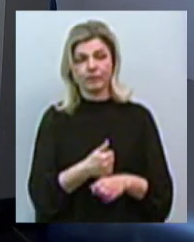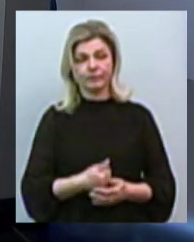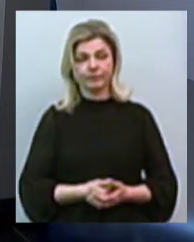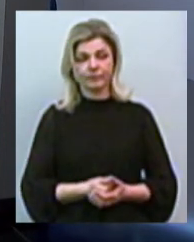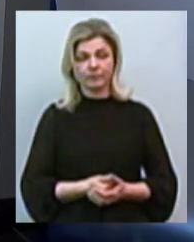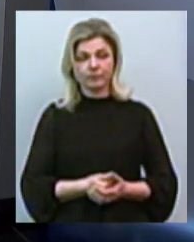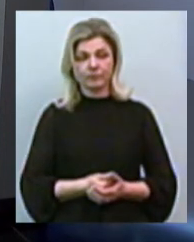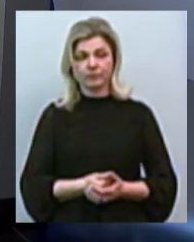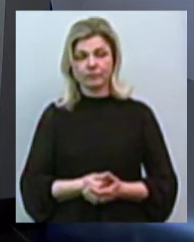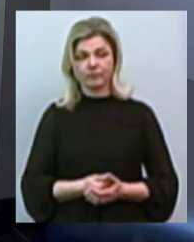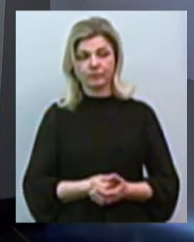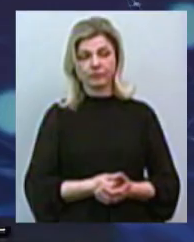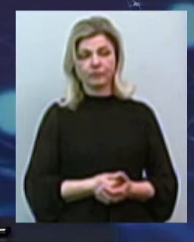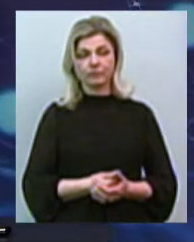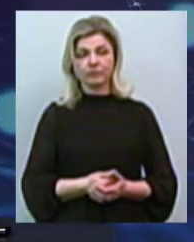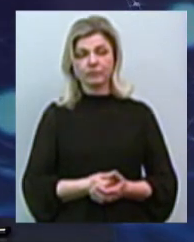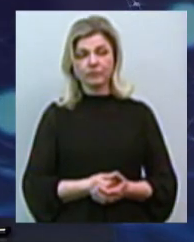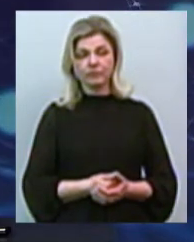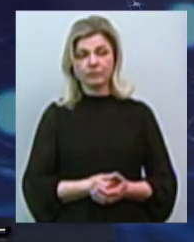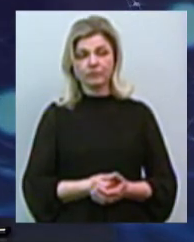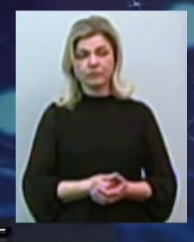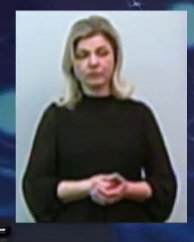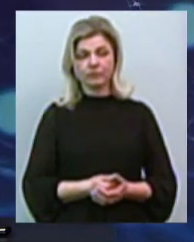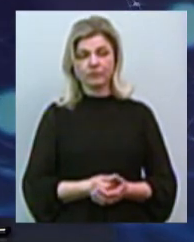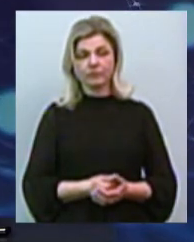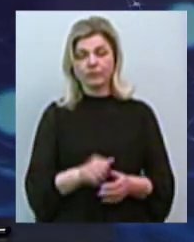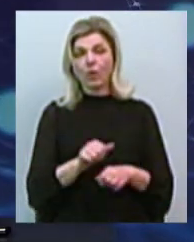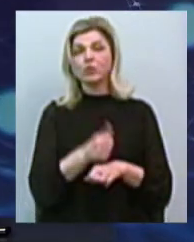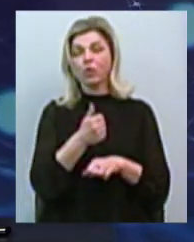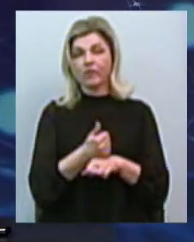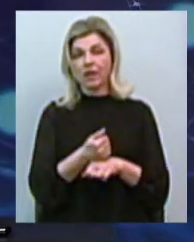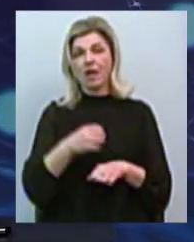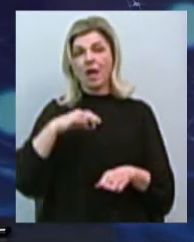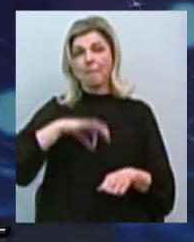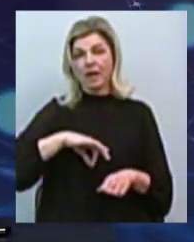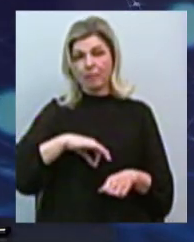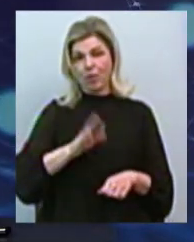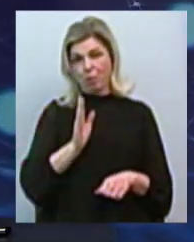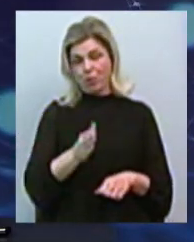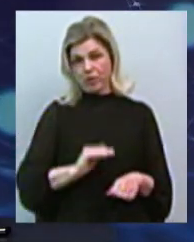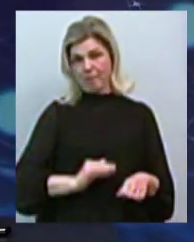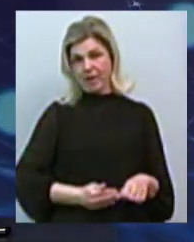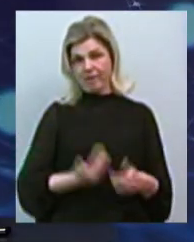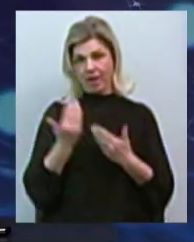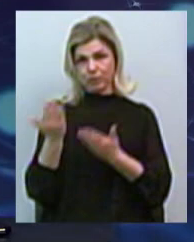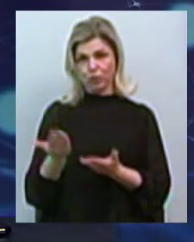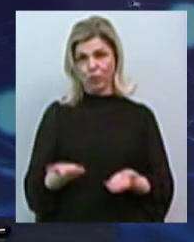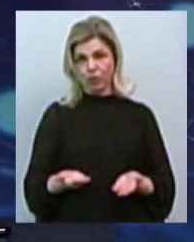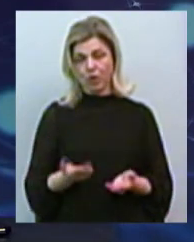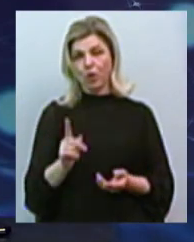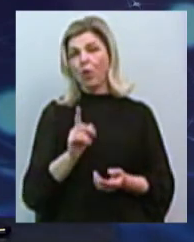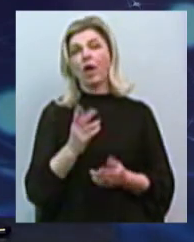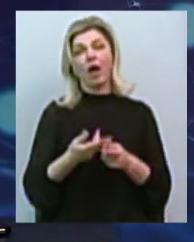комісностійній умовах? Було, так, але основні прибутки будуть йти, ну, приватному інвестору, який буде